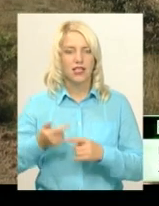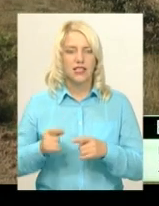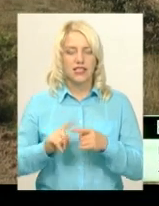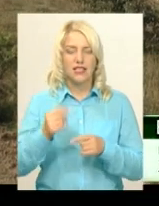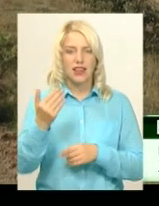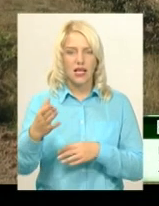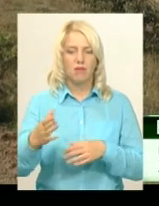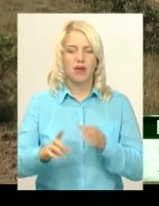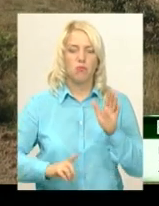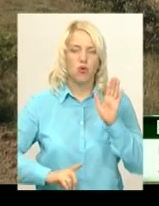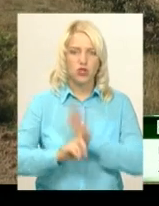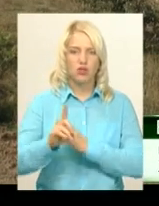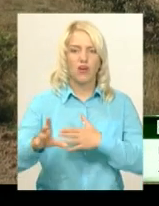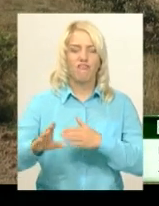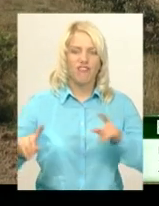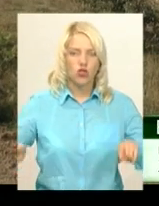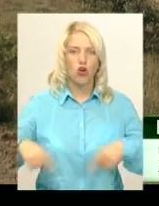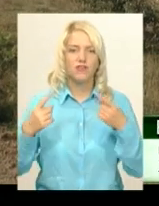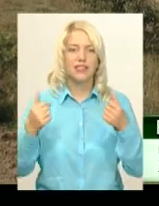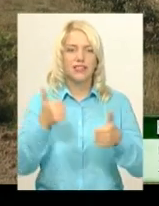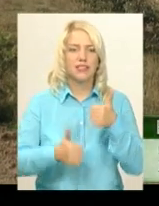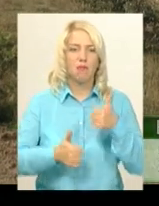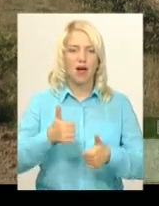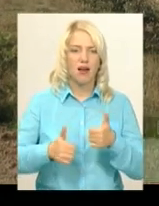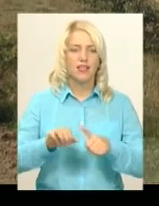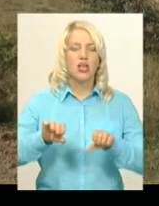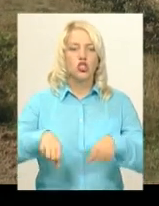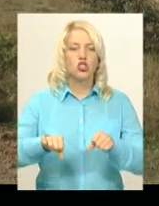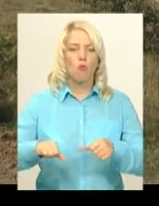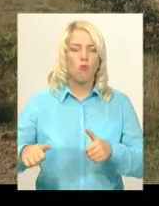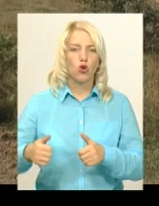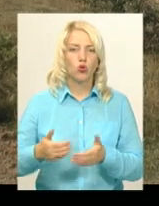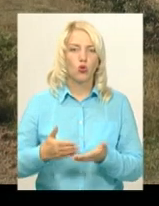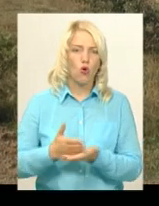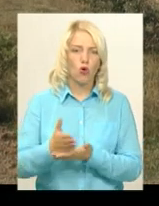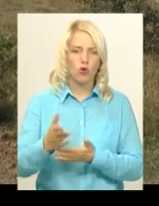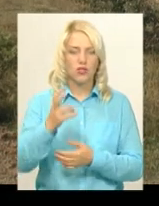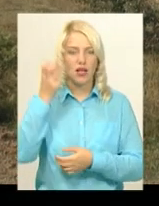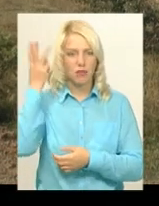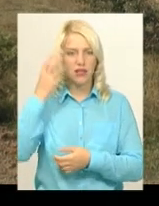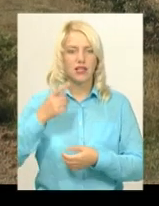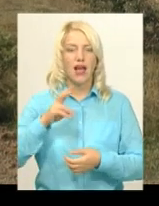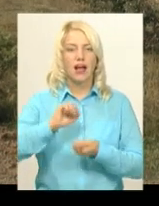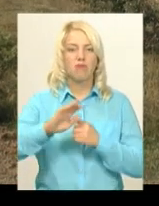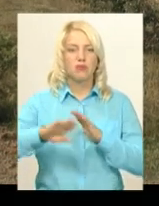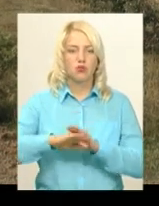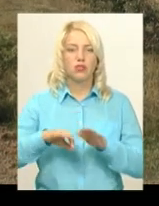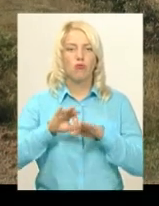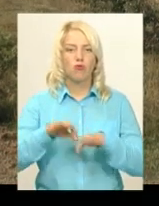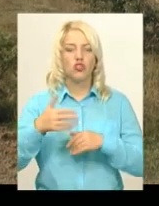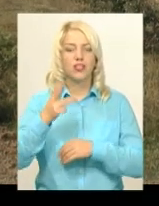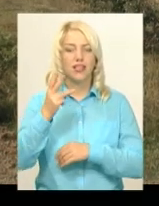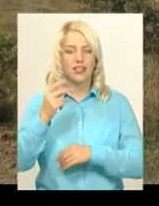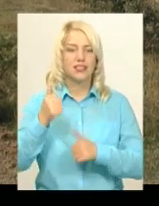започаткували, відновили змагання з мотокросу у нас на Хмельниччині. В Кам'їз-Подільському проходять треті змагання,